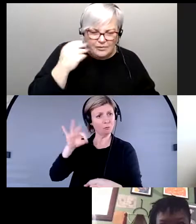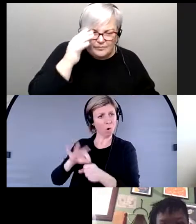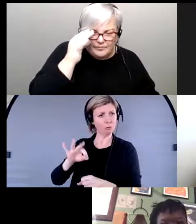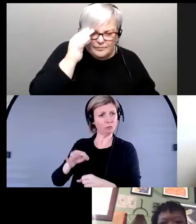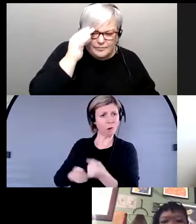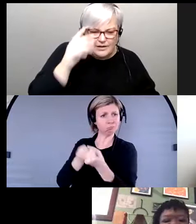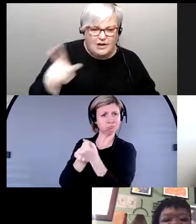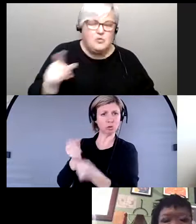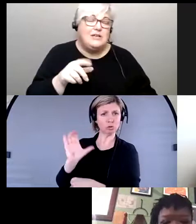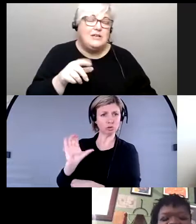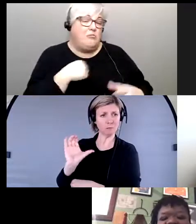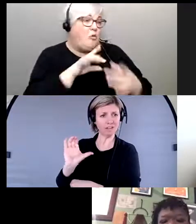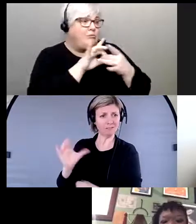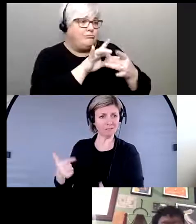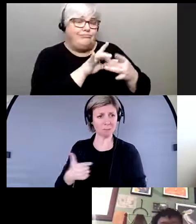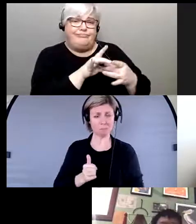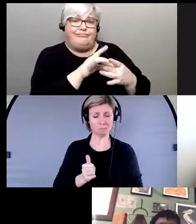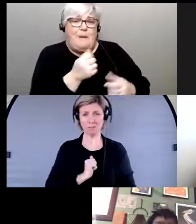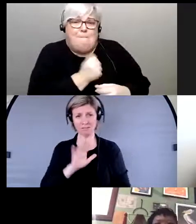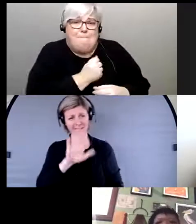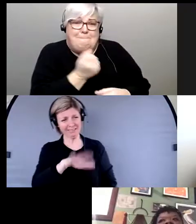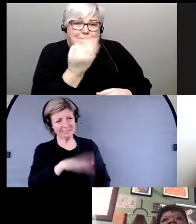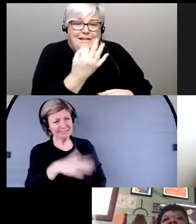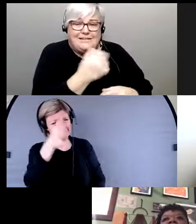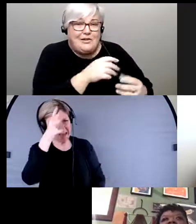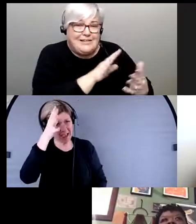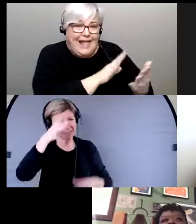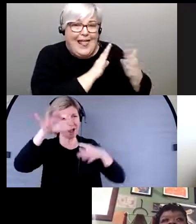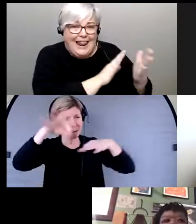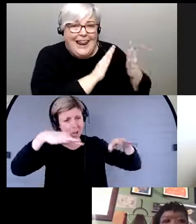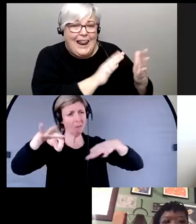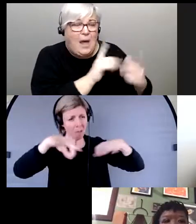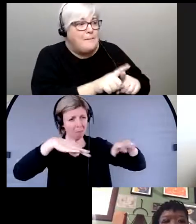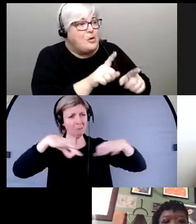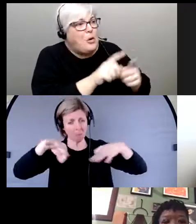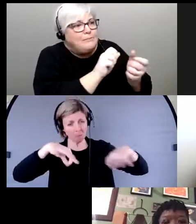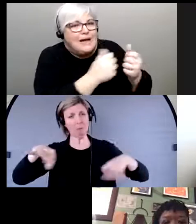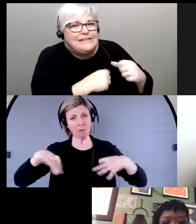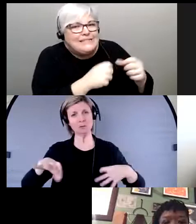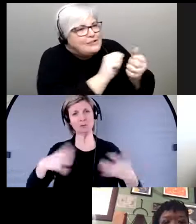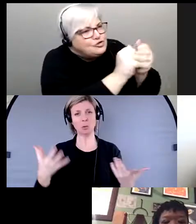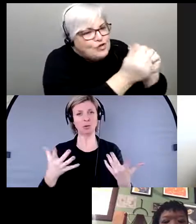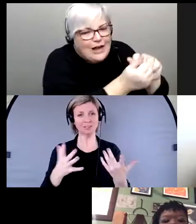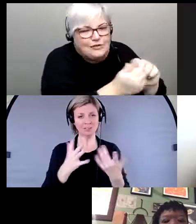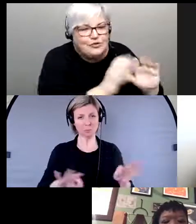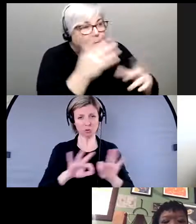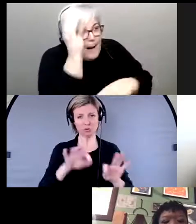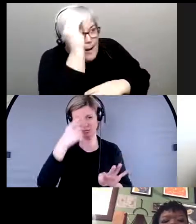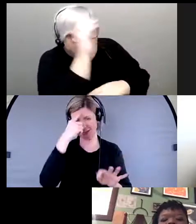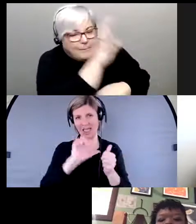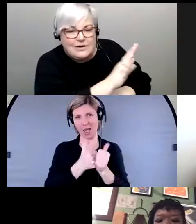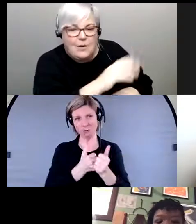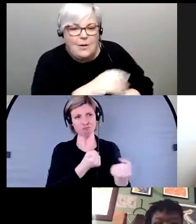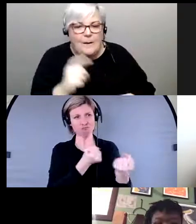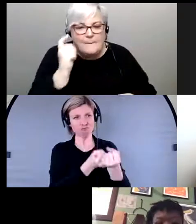très personnelles avec lui à tous les jours pour qu'on puisse commencer à essayer de changer un peu sa façon de penser donc il faut penser à comment est-ce qu'on